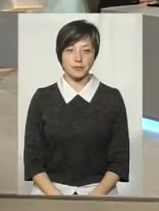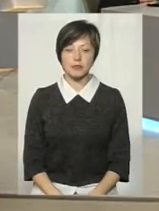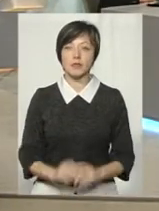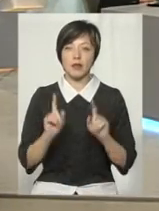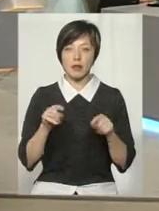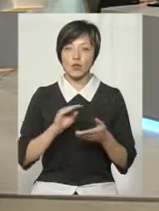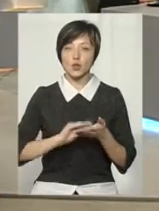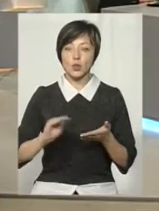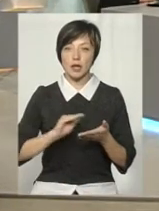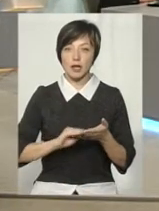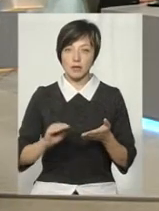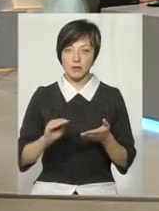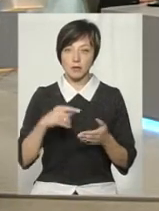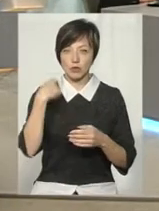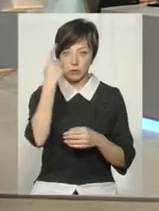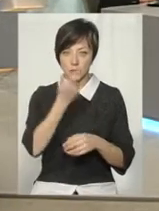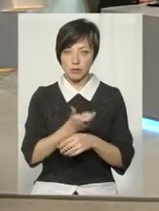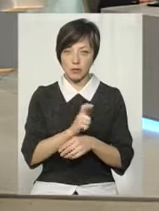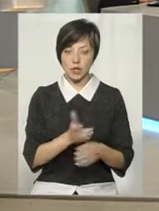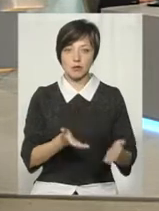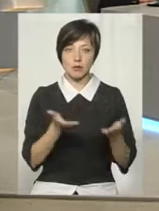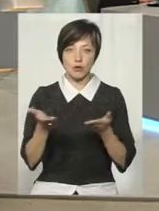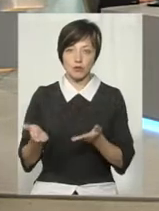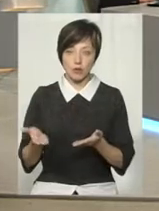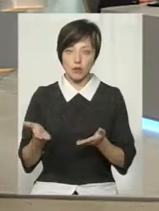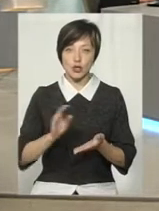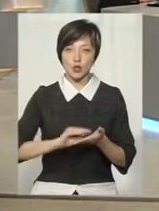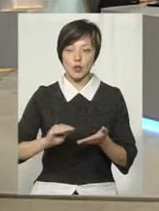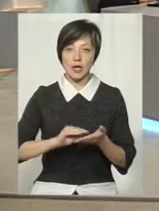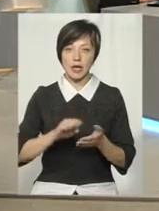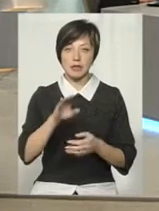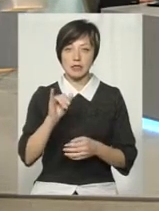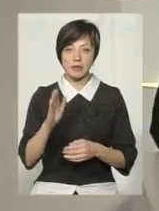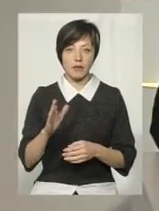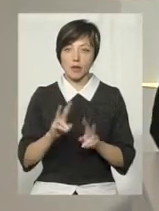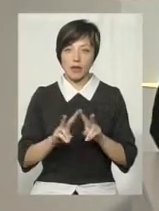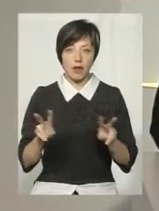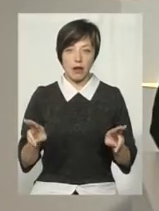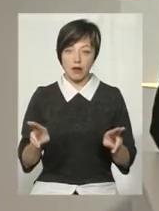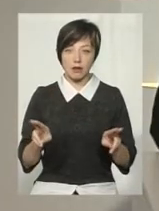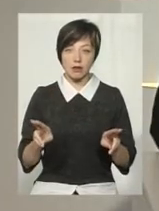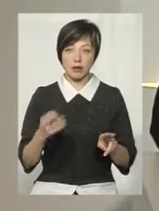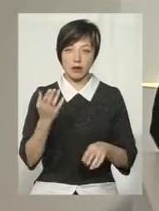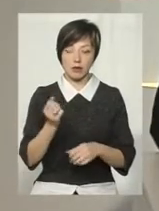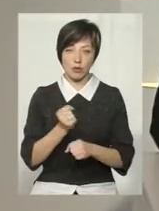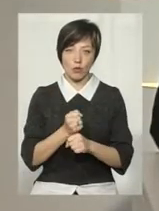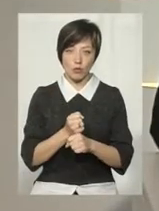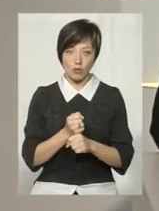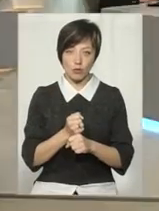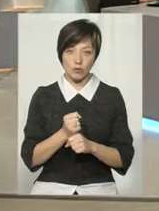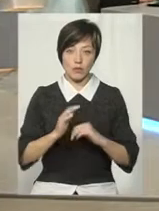запрошували, тобто я особисто журналістів більше запрошувала. Я запрошувала журналістів не в якості їх як на